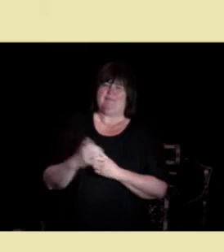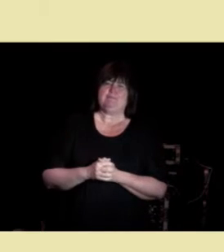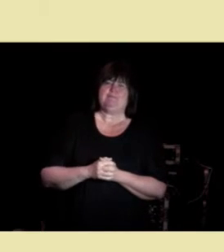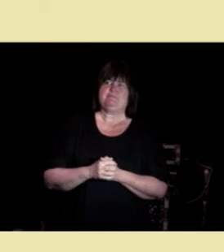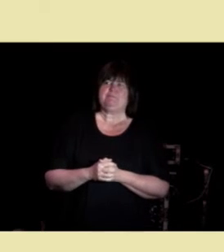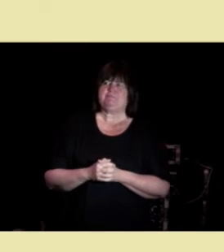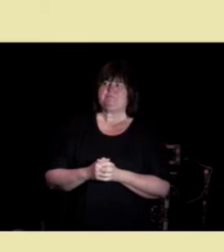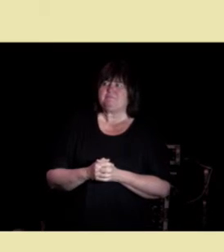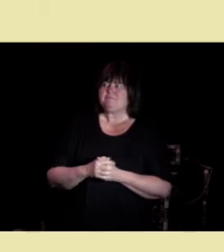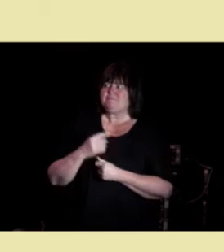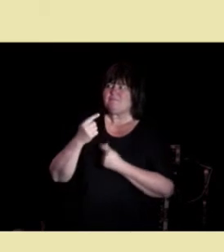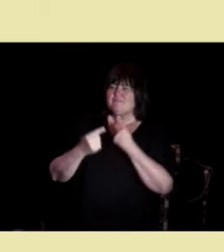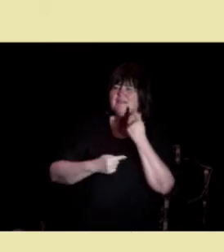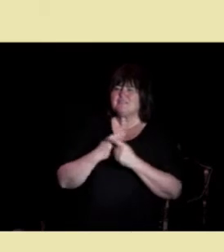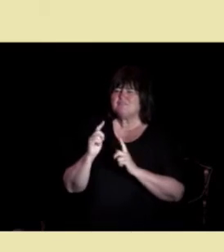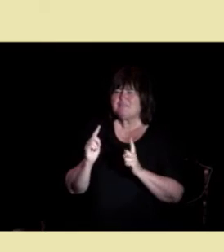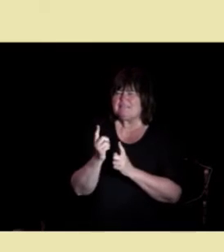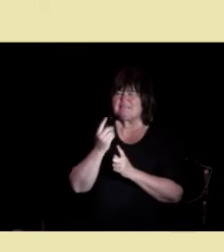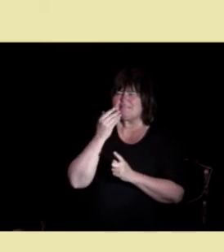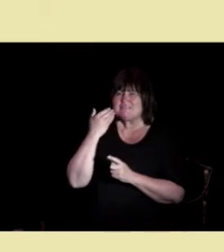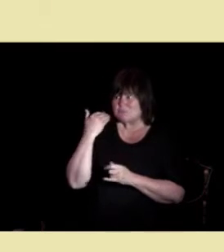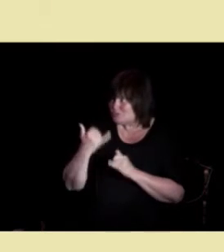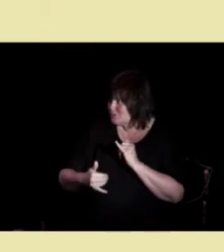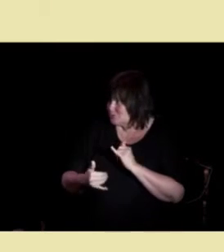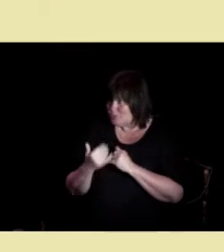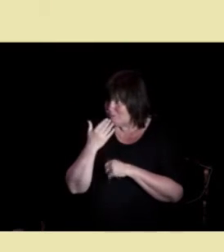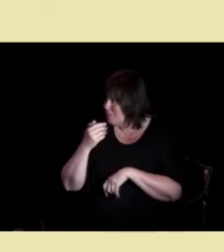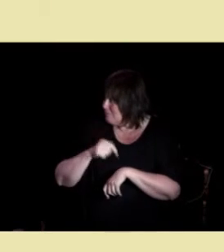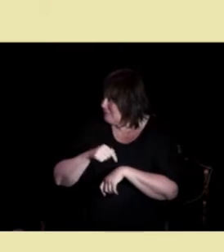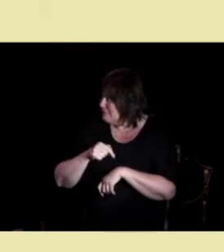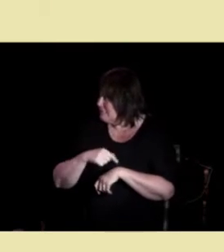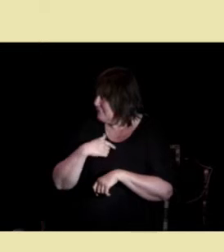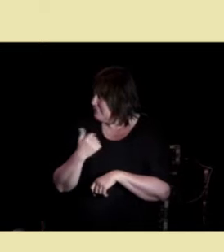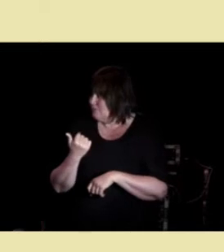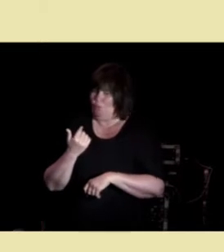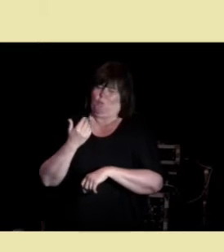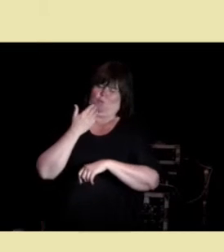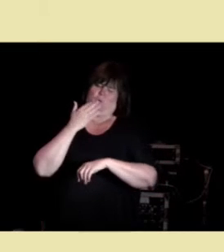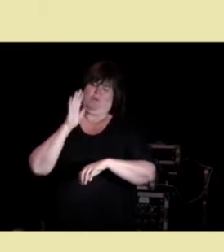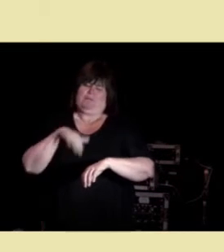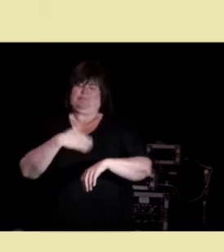Jeg skal fortelle dere en liten historie til slutt. Går det bra med tiden? ligger jo kjempegodt an.